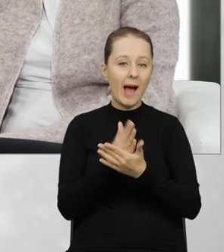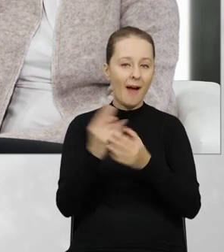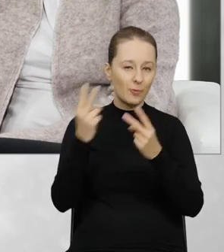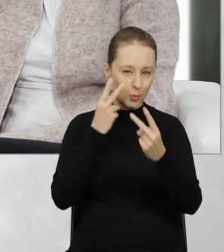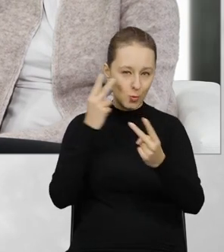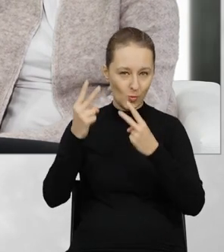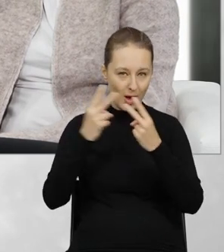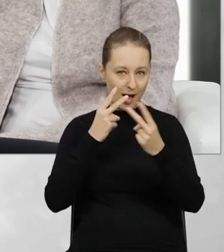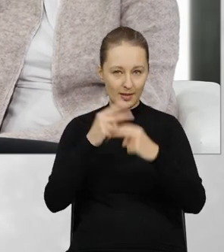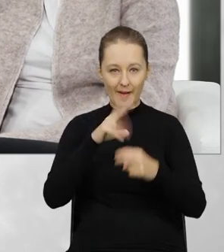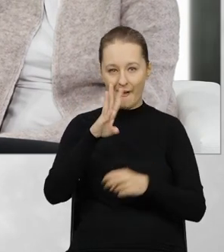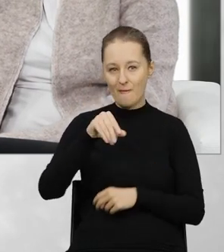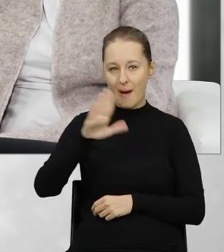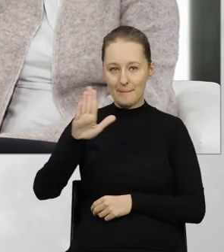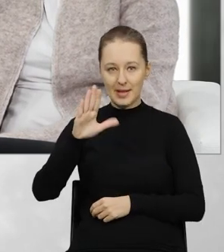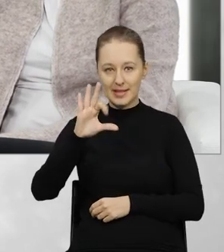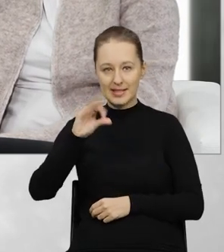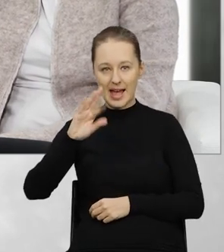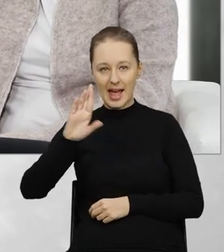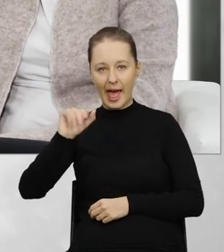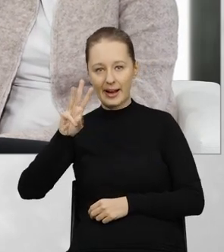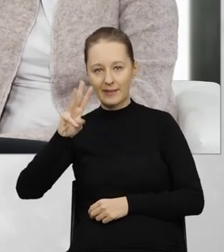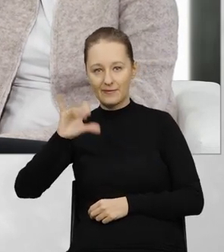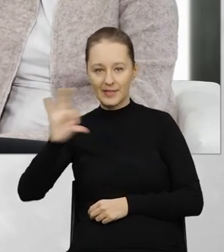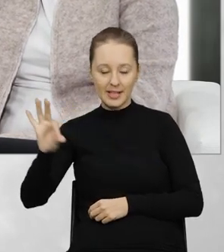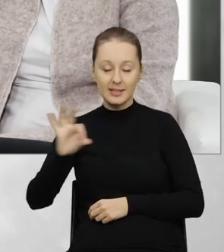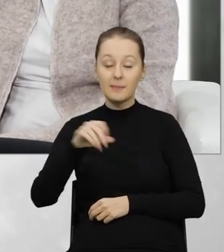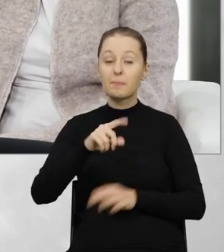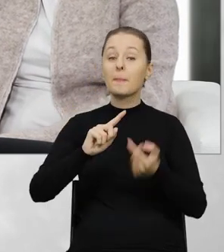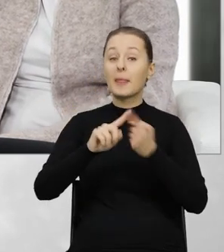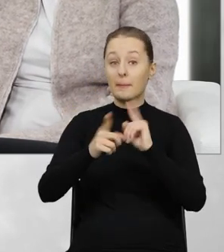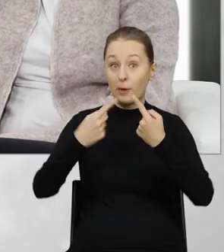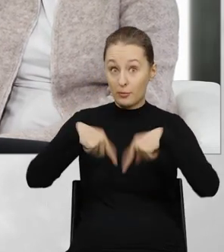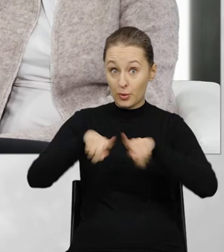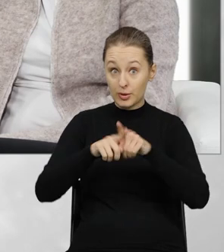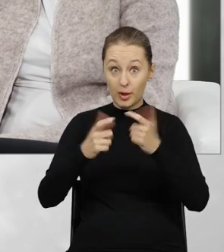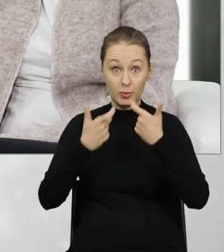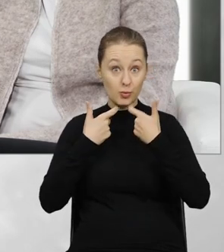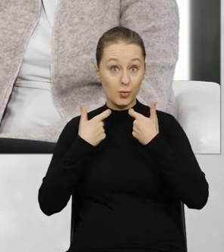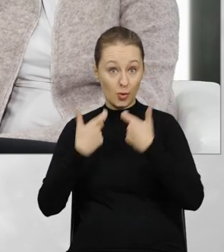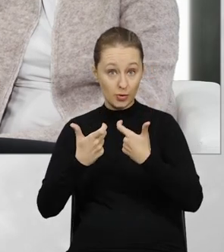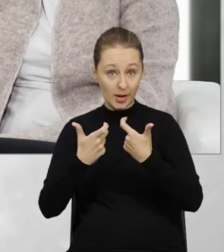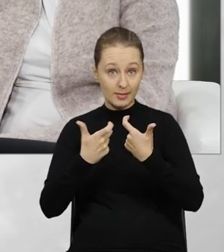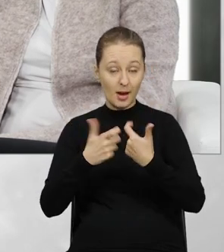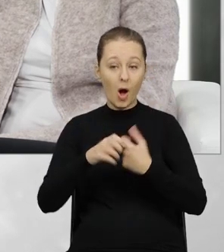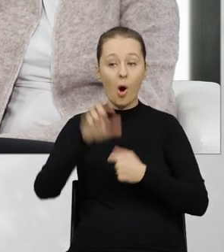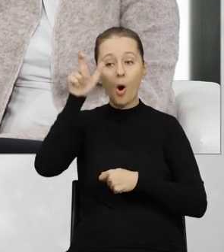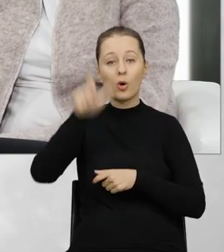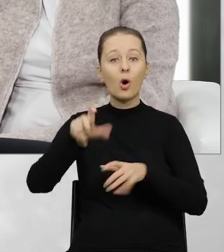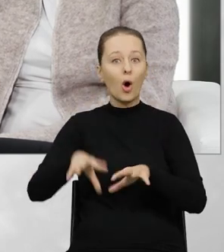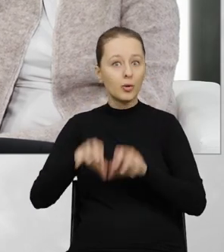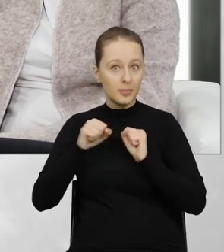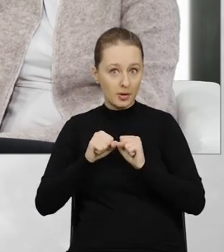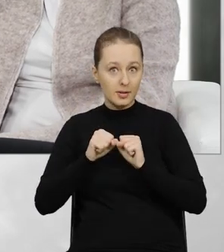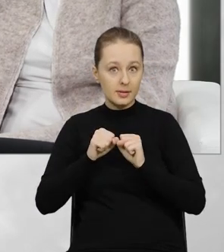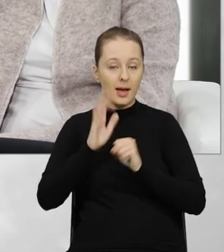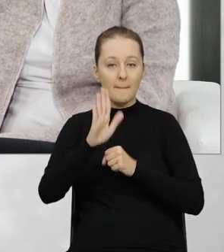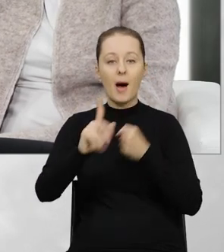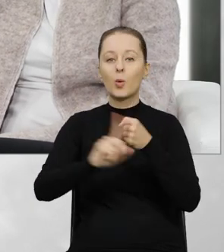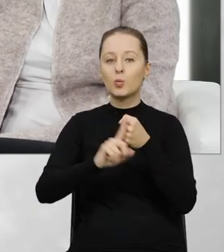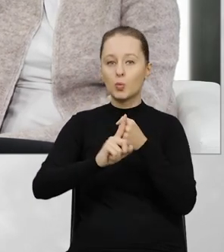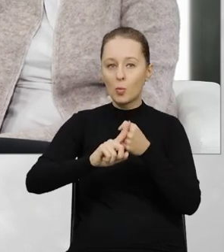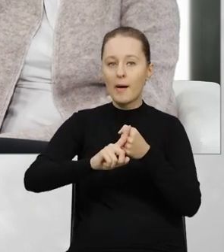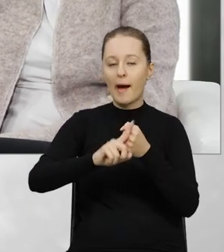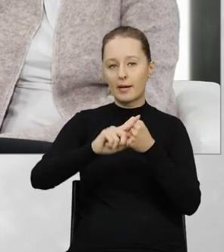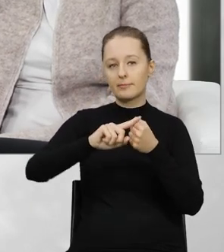niewizualnej web-serwis. I po dokonaniu takiego zgłoszenia, podmiot odbierający otrzymuje numer